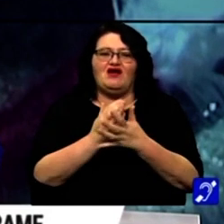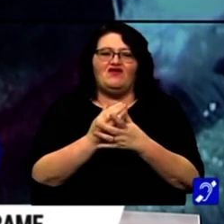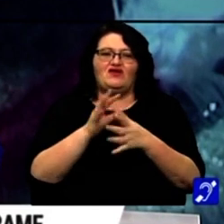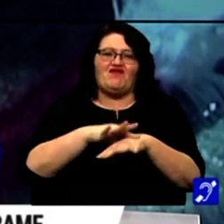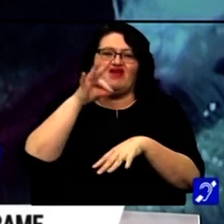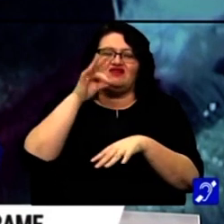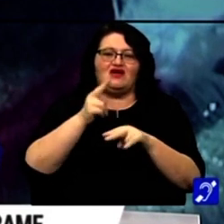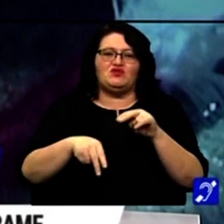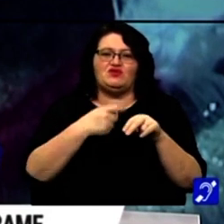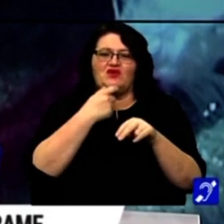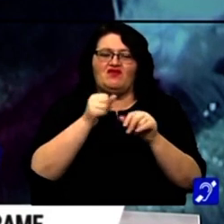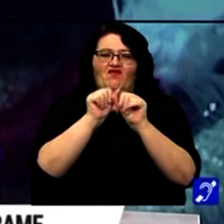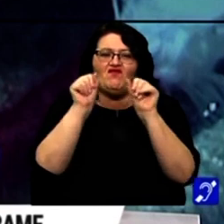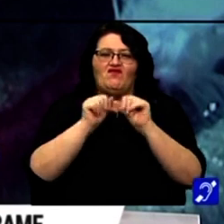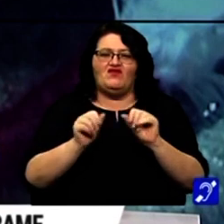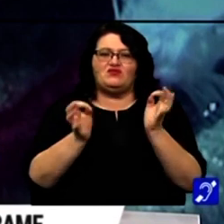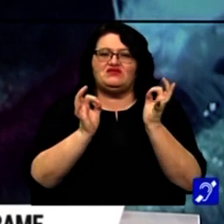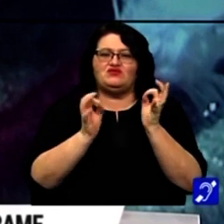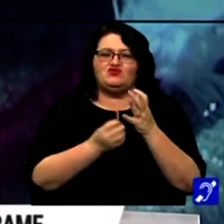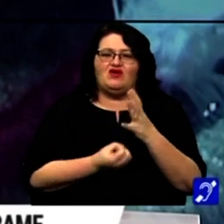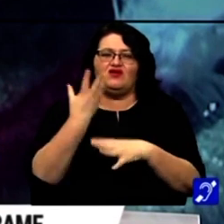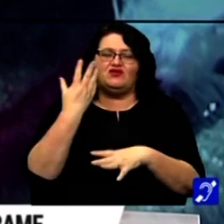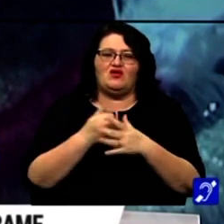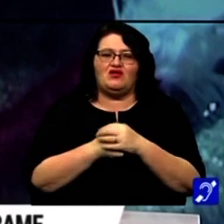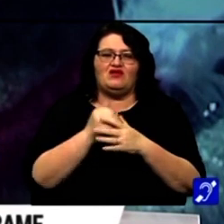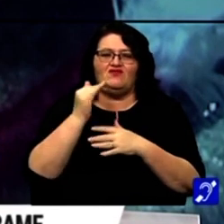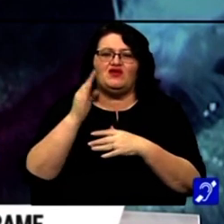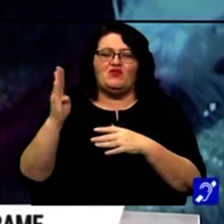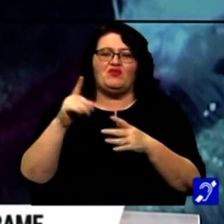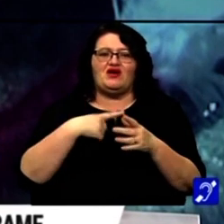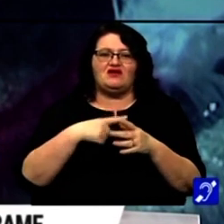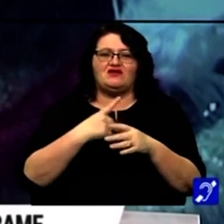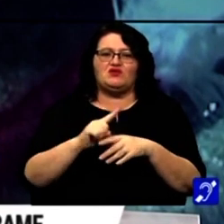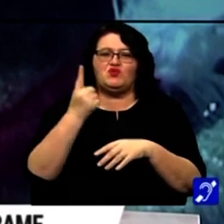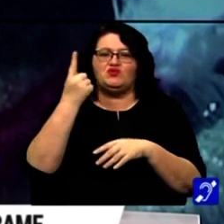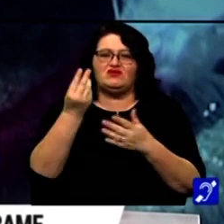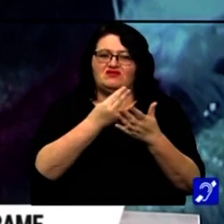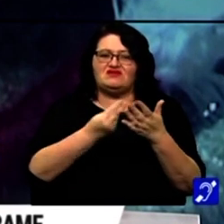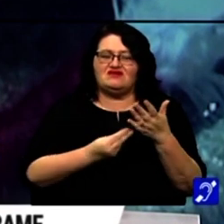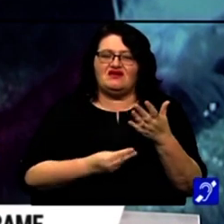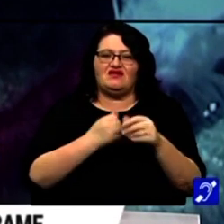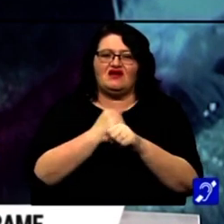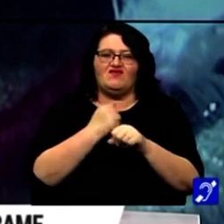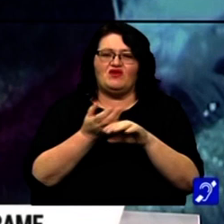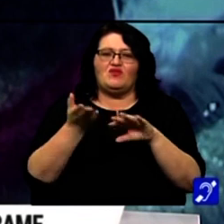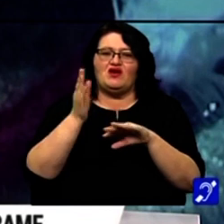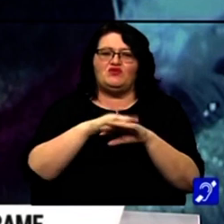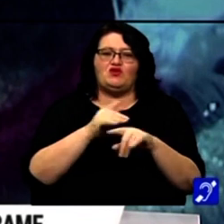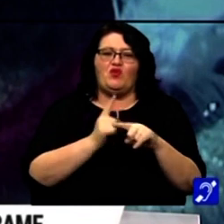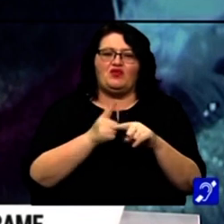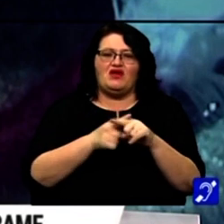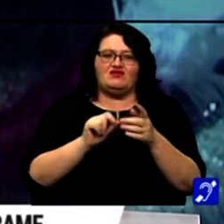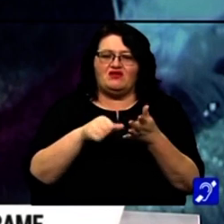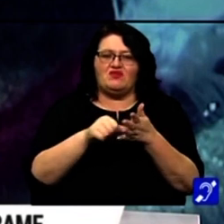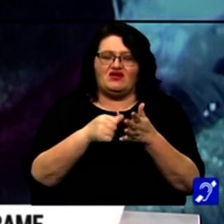reinventat în ultimii ani în forme de expresie inedite. Florina Bobar este unul dintre designerii care creează o gamă largă de obiecte